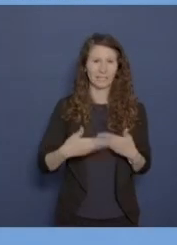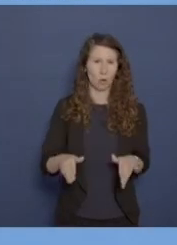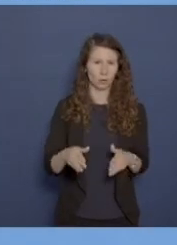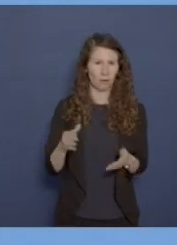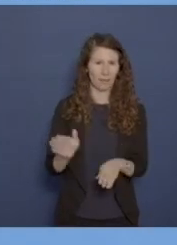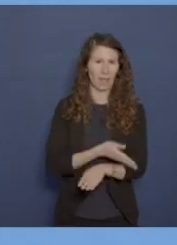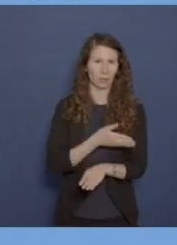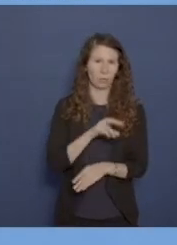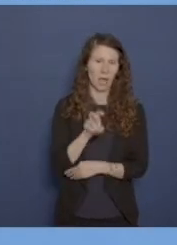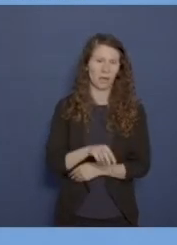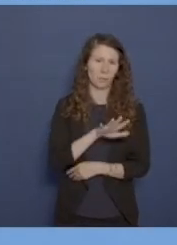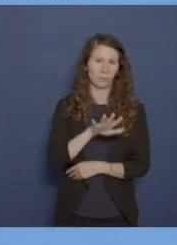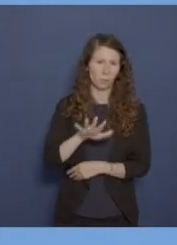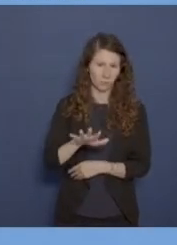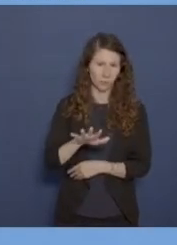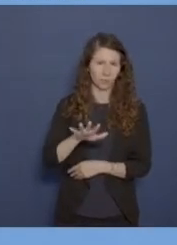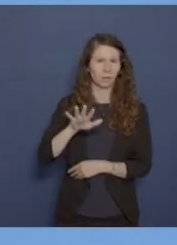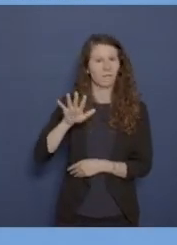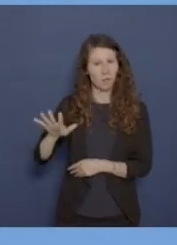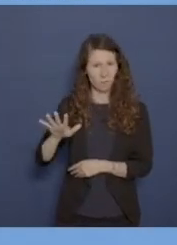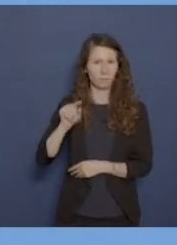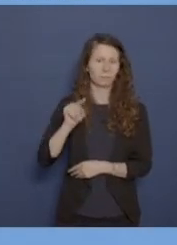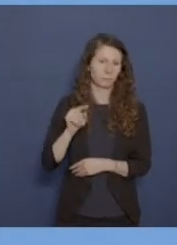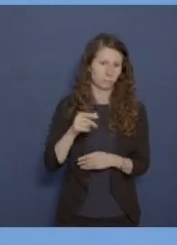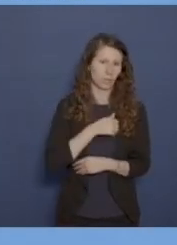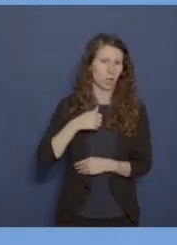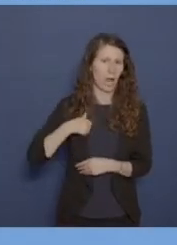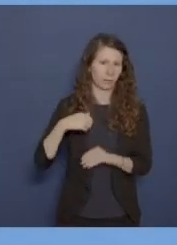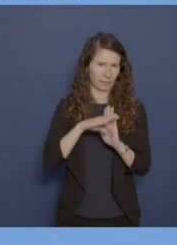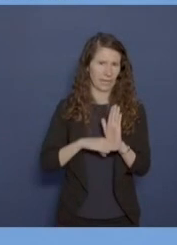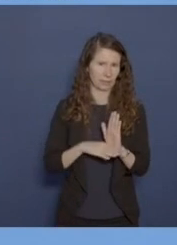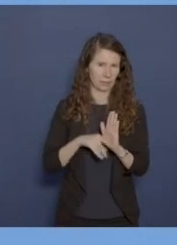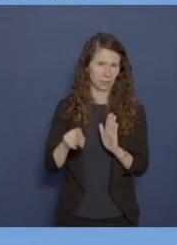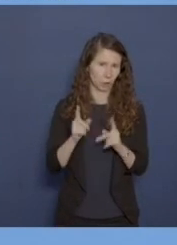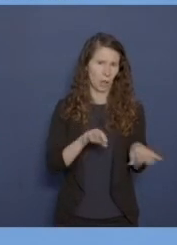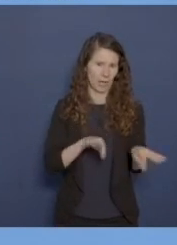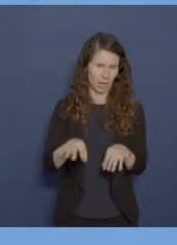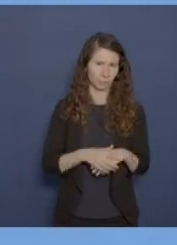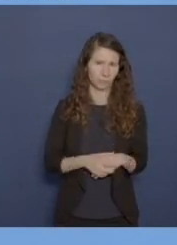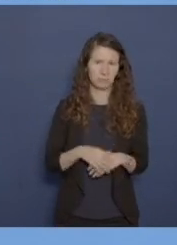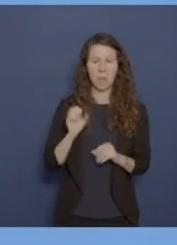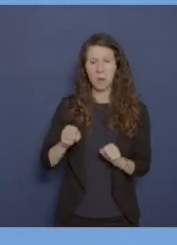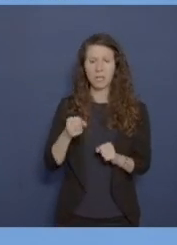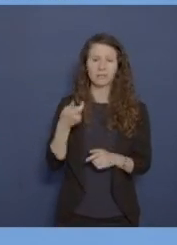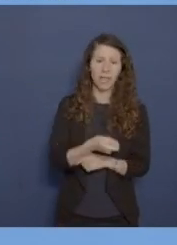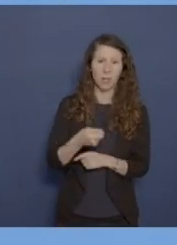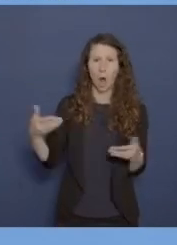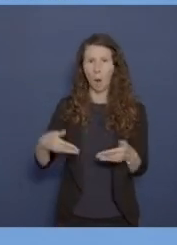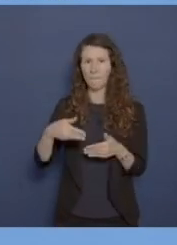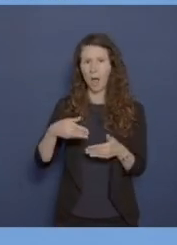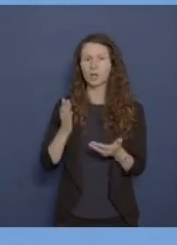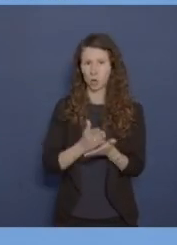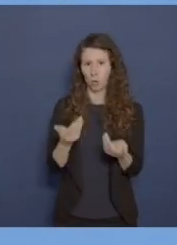55 5 Soldatengesetz eingeleitet. Mögliche Täter und Opfer wurden bereits räumlich